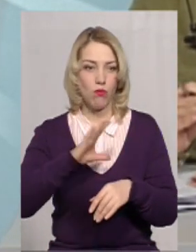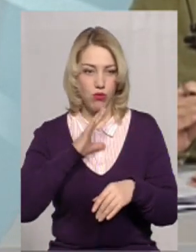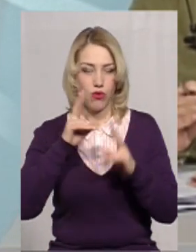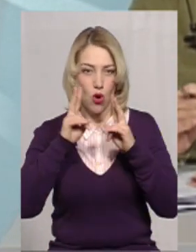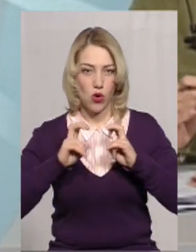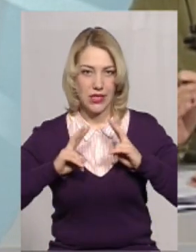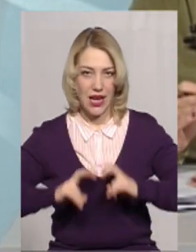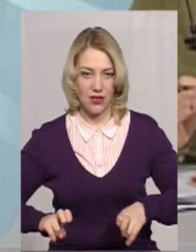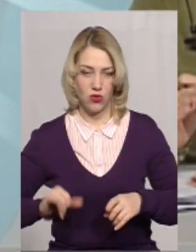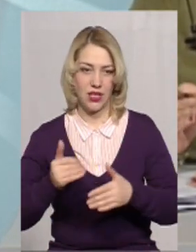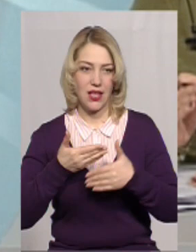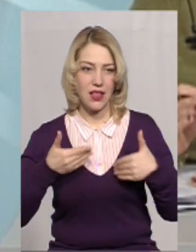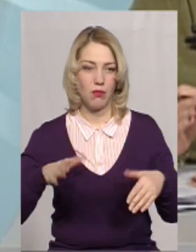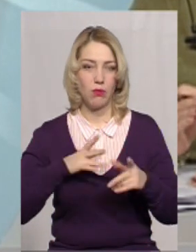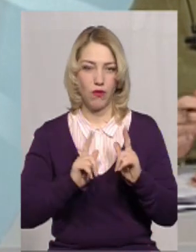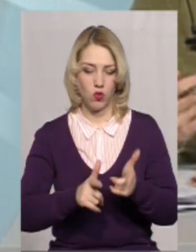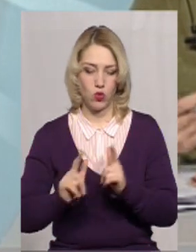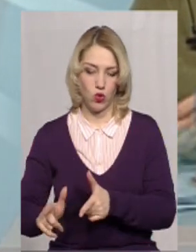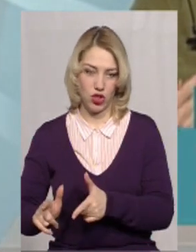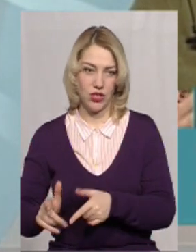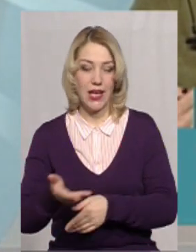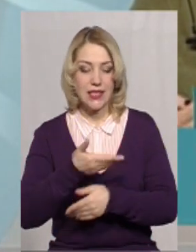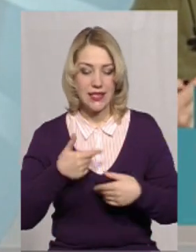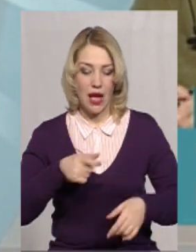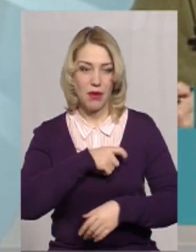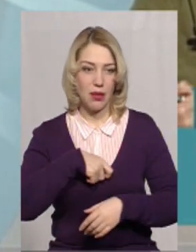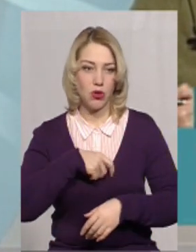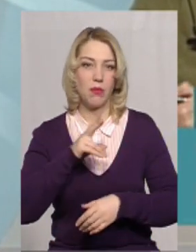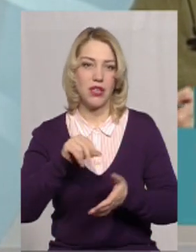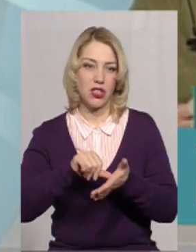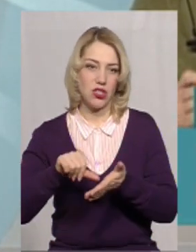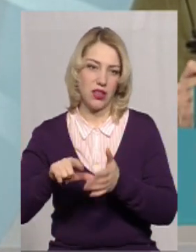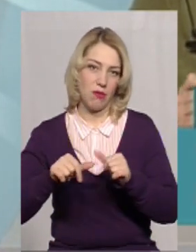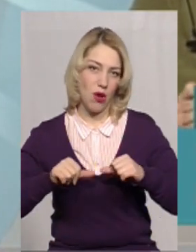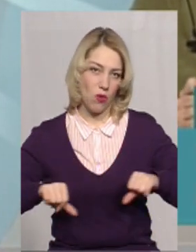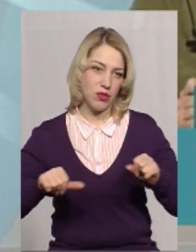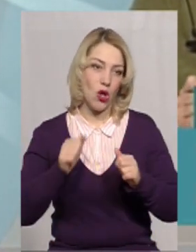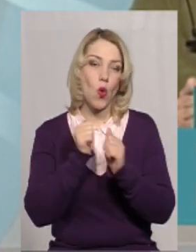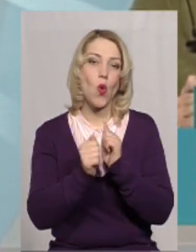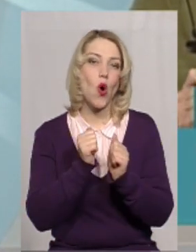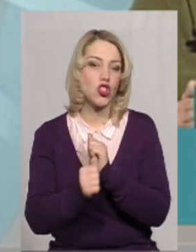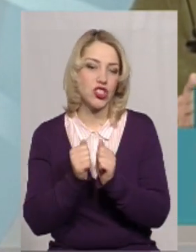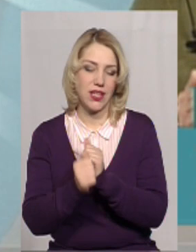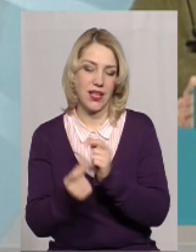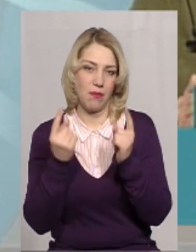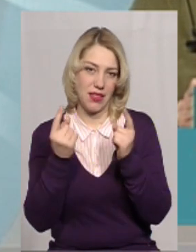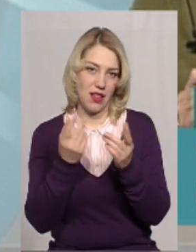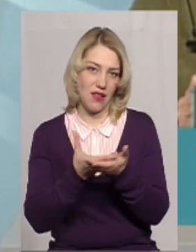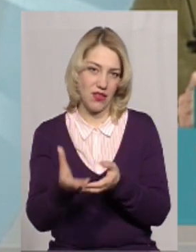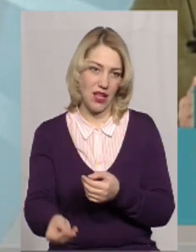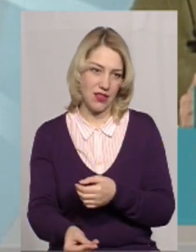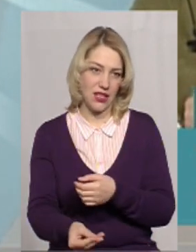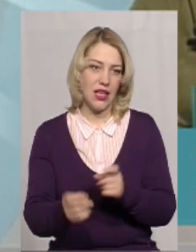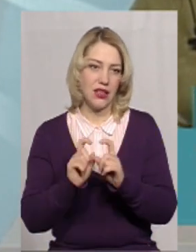розглянутий. І нами був узгоджений, з нами, депутатами, як членами комісії. Кожний капітальний видаток